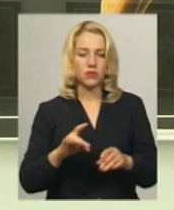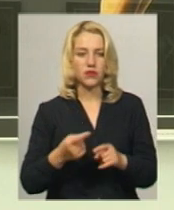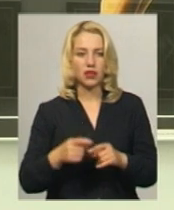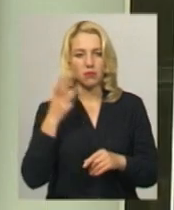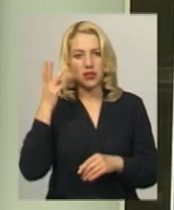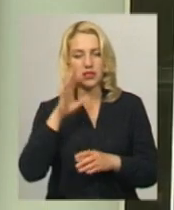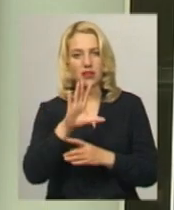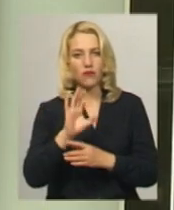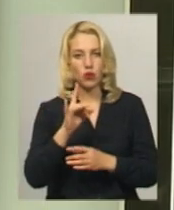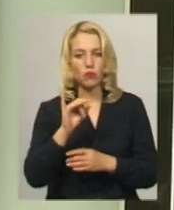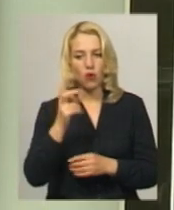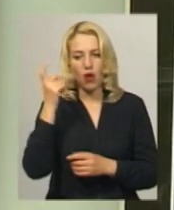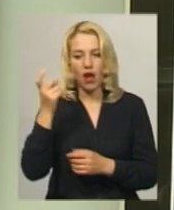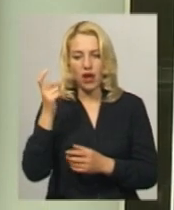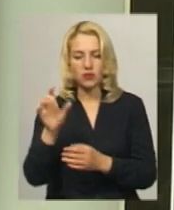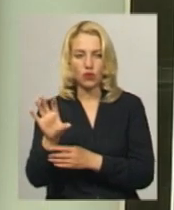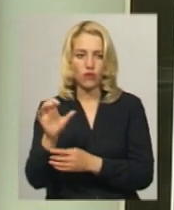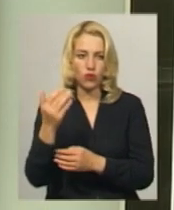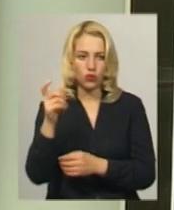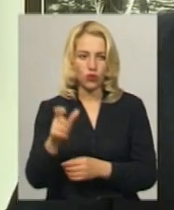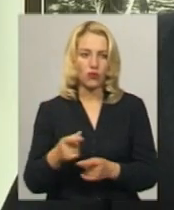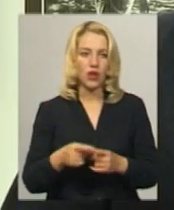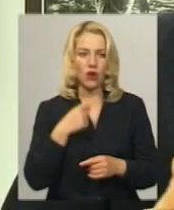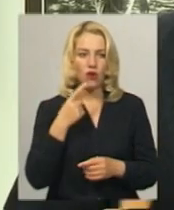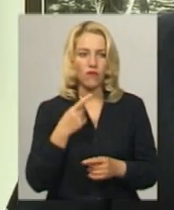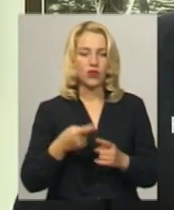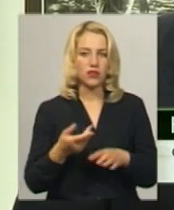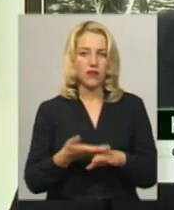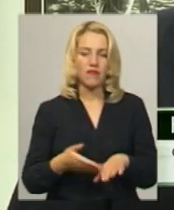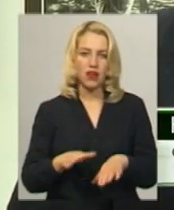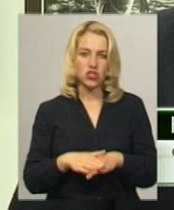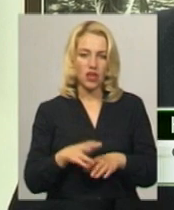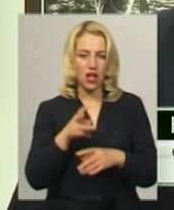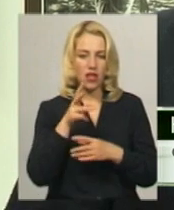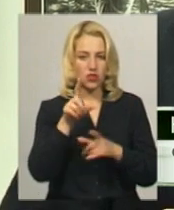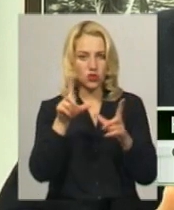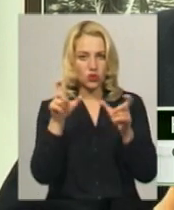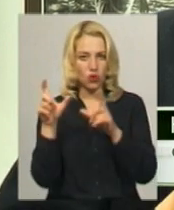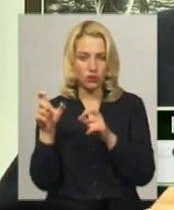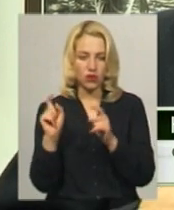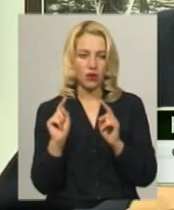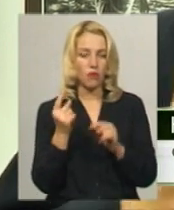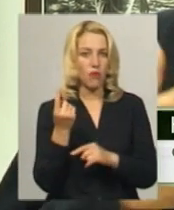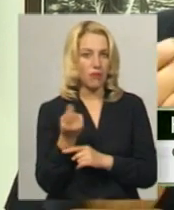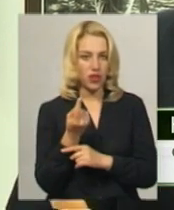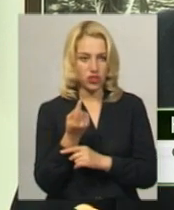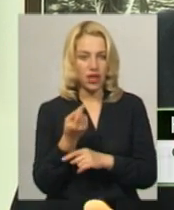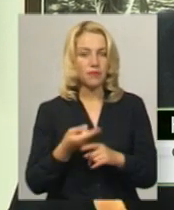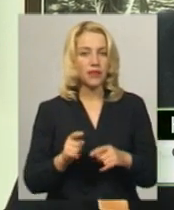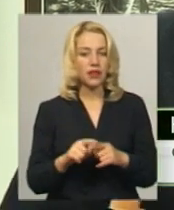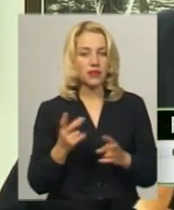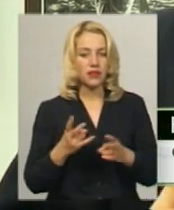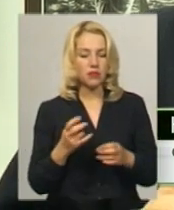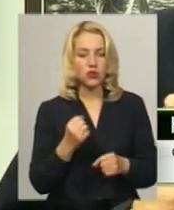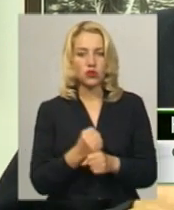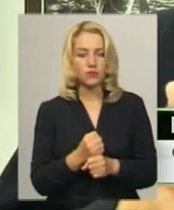Костянтин Жданов. І про нюанси «Ню» фотосесії додає. Доволі важка зйомка. По-перше, потрібно, щоб